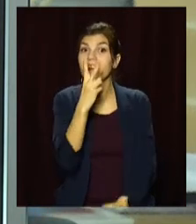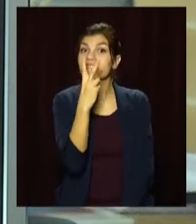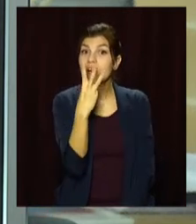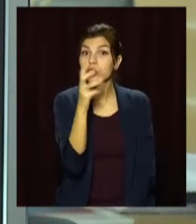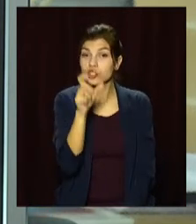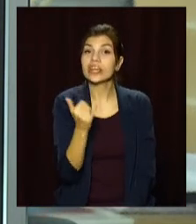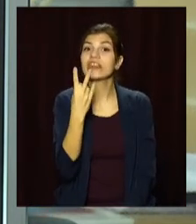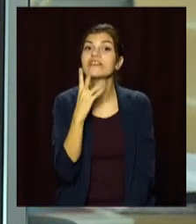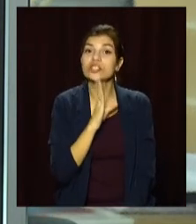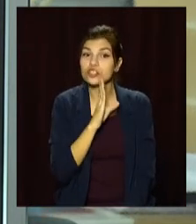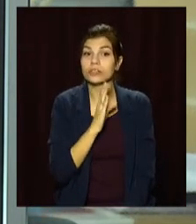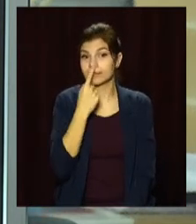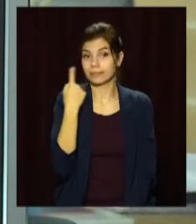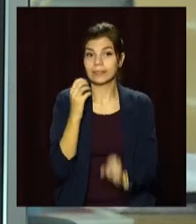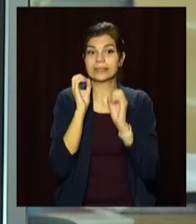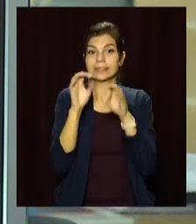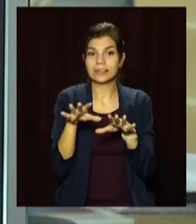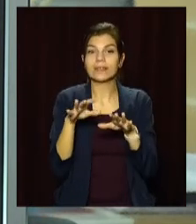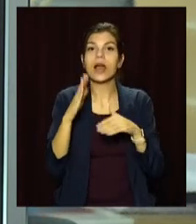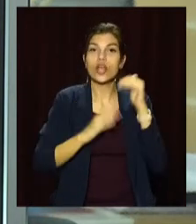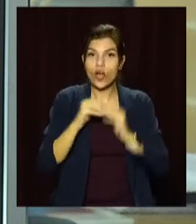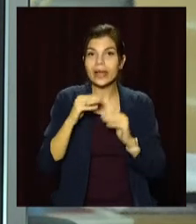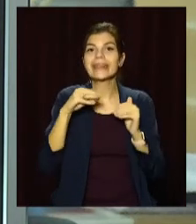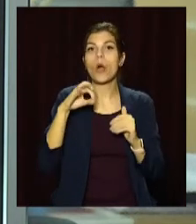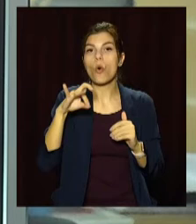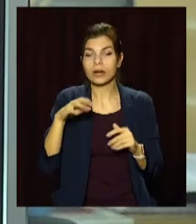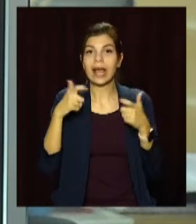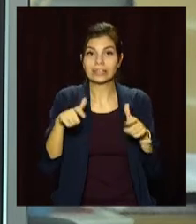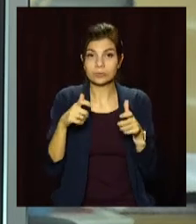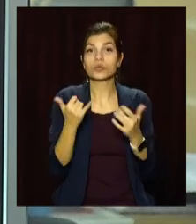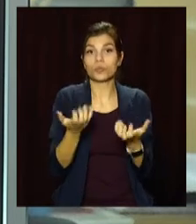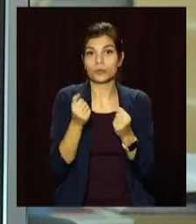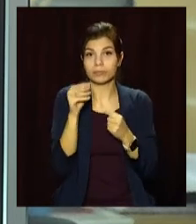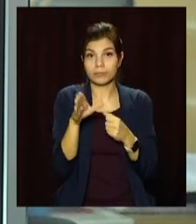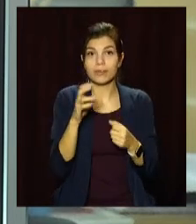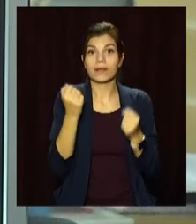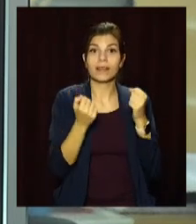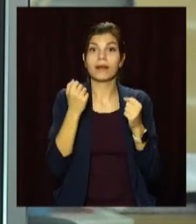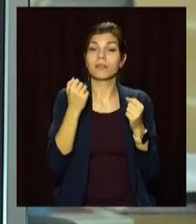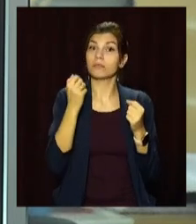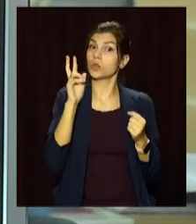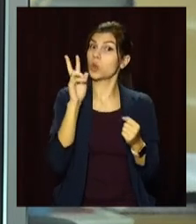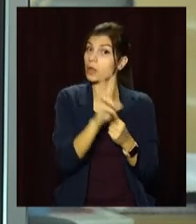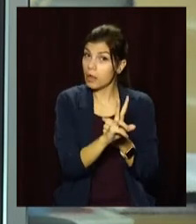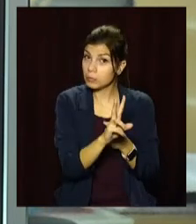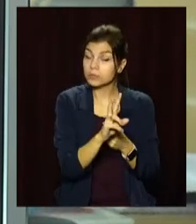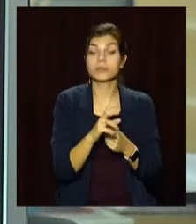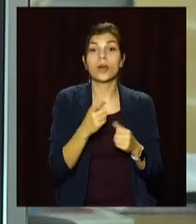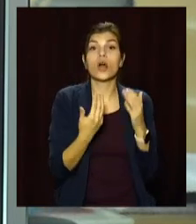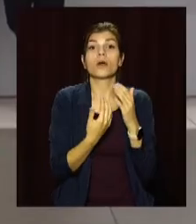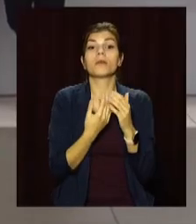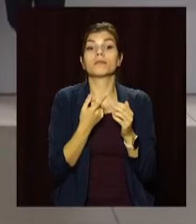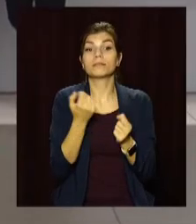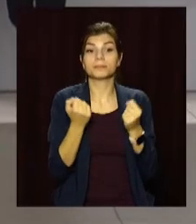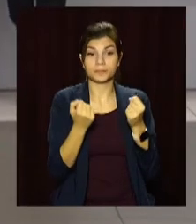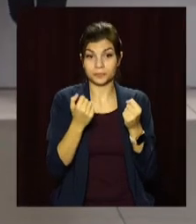чоловіки, дві жінки днями здали теоретичні і практичні іспити та отримали посвідчення водіїв тролейбуса. Для цього новоспечним